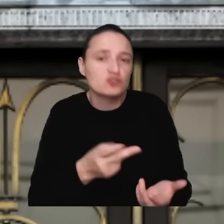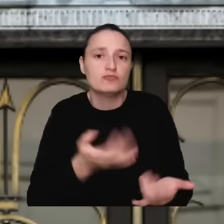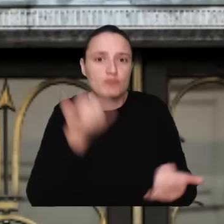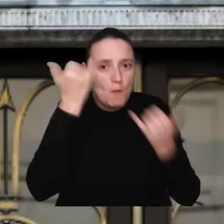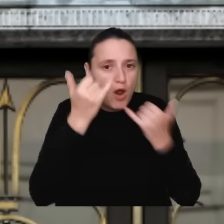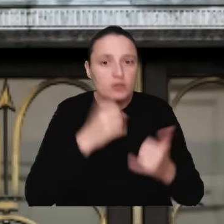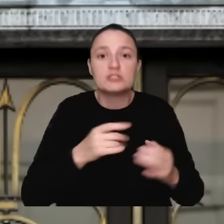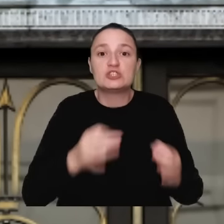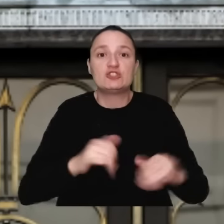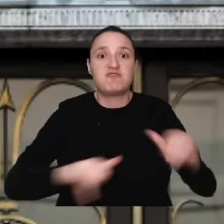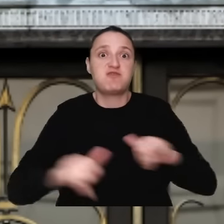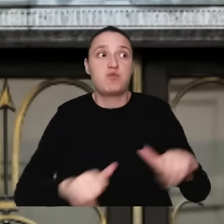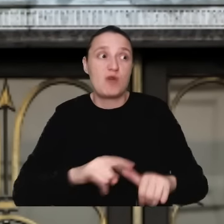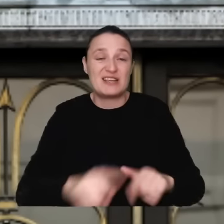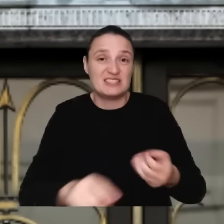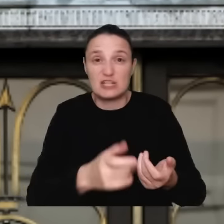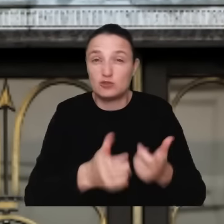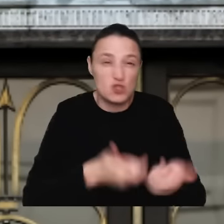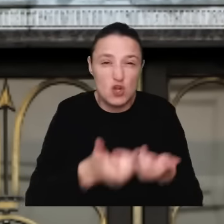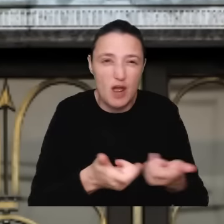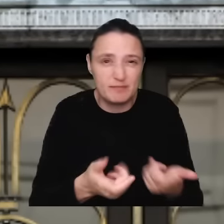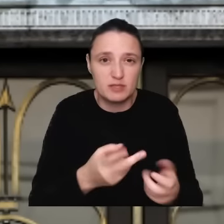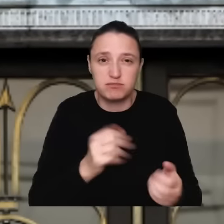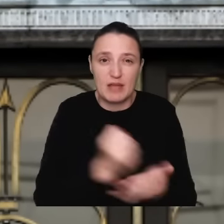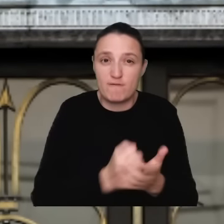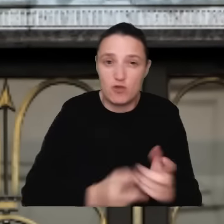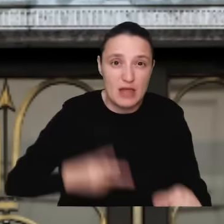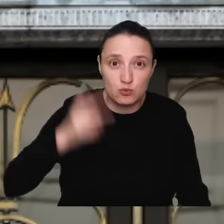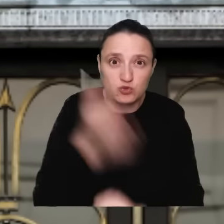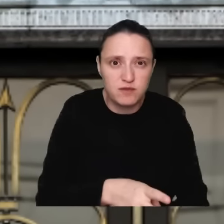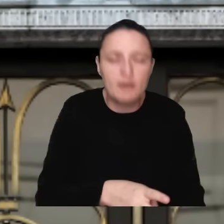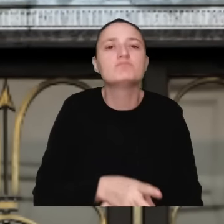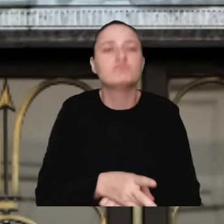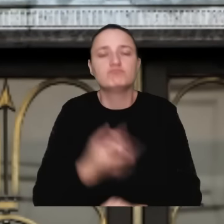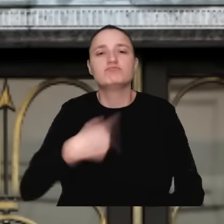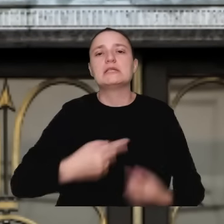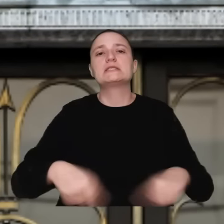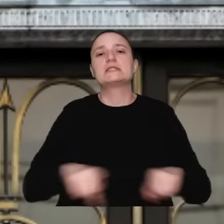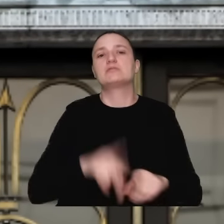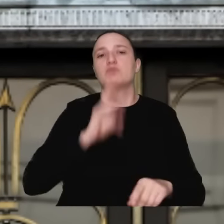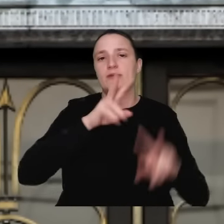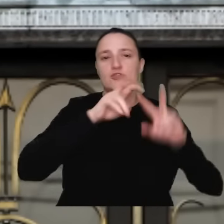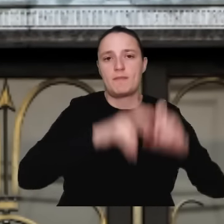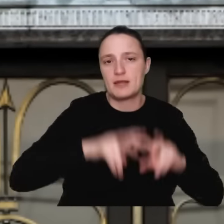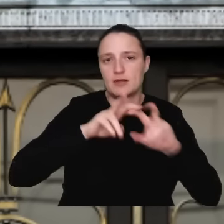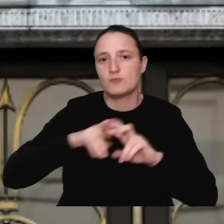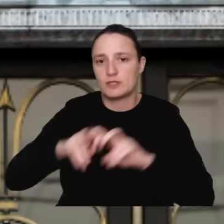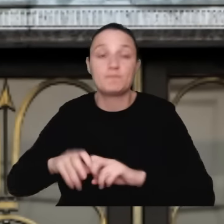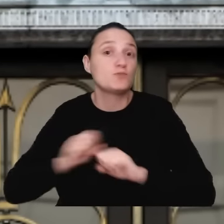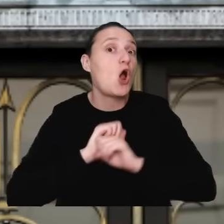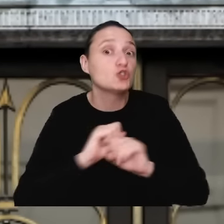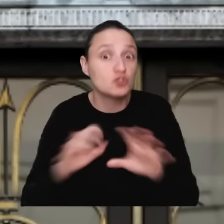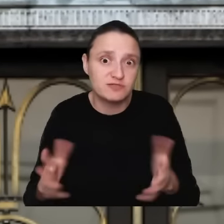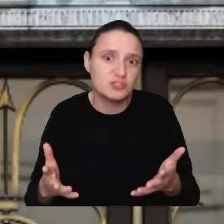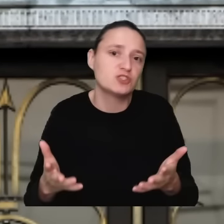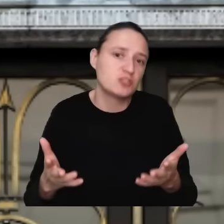dzisiejszej władzy, jeśli tam będzie dochodzić do nadużyć prawa, to nasz zespół na pewno będzie to również badał. Jasnym jest, że jeżeli skala, a ta